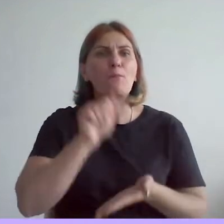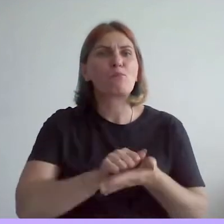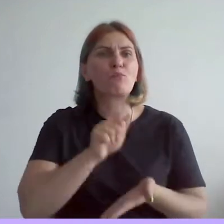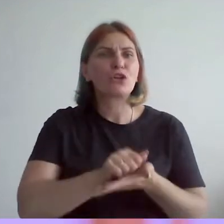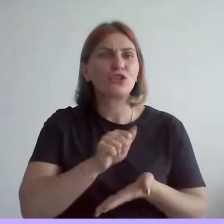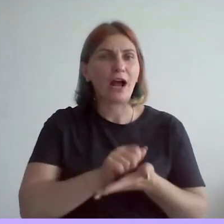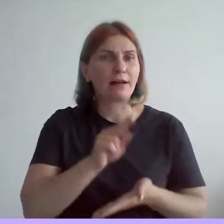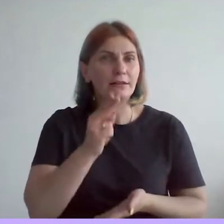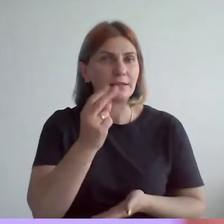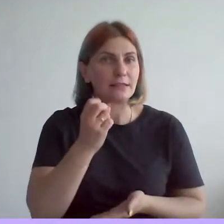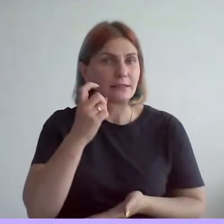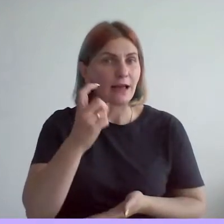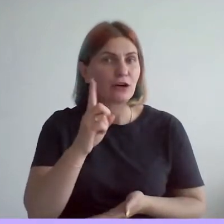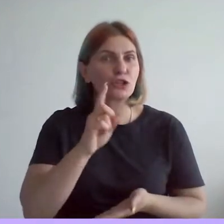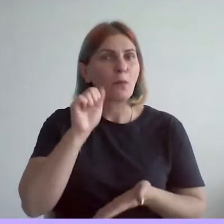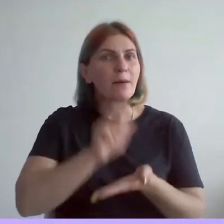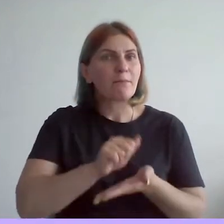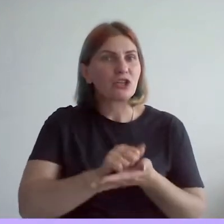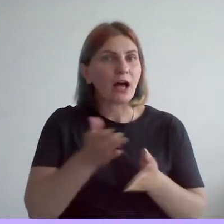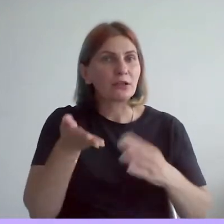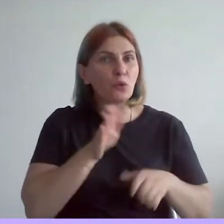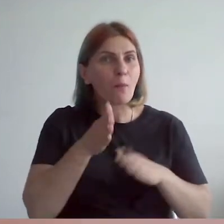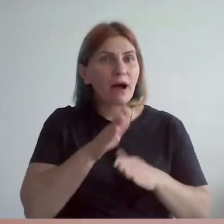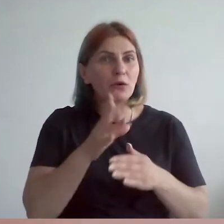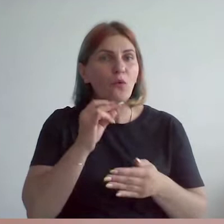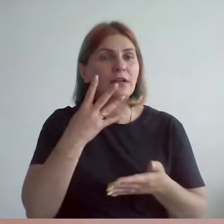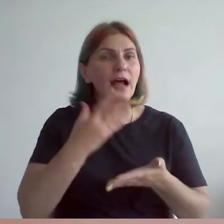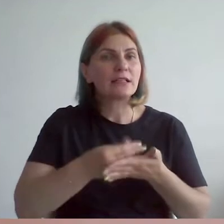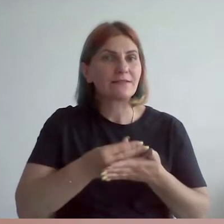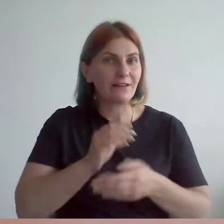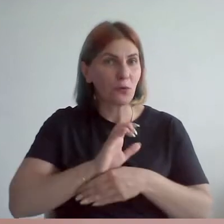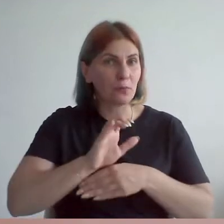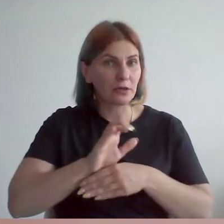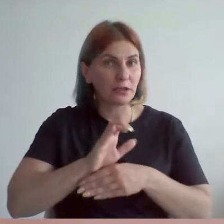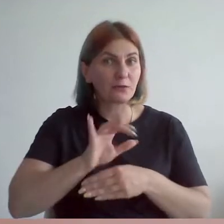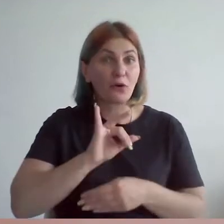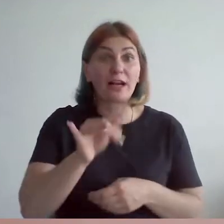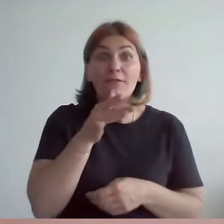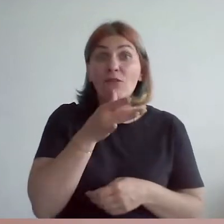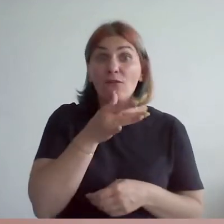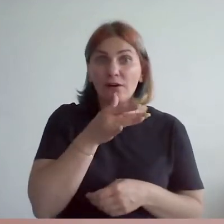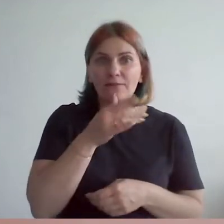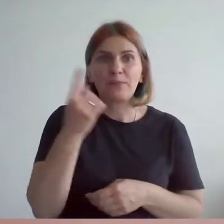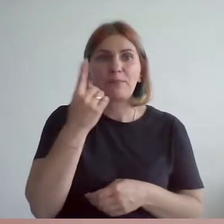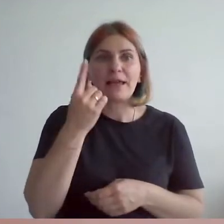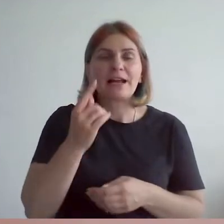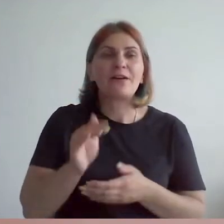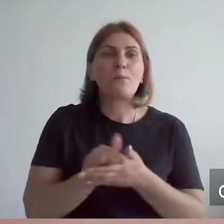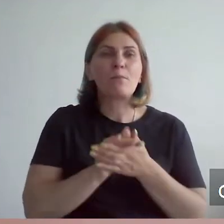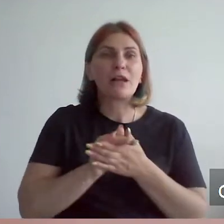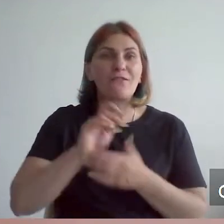чтобы полностью печатать упаковку для своих товаров. И во время Первой мировой войны